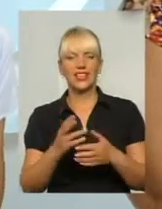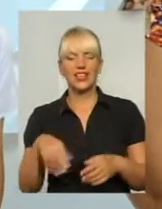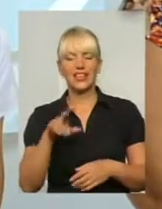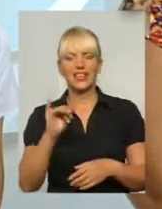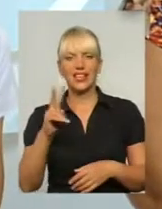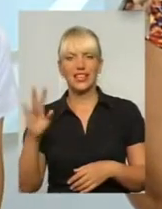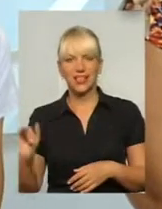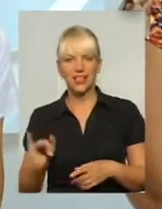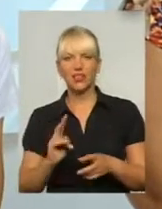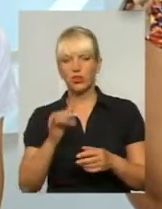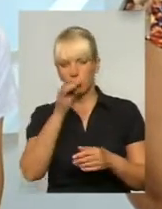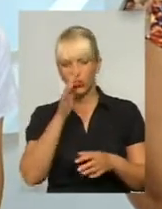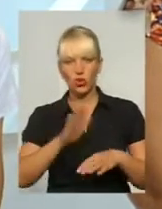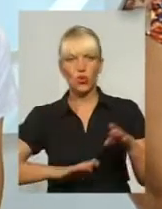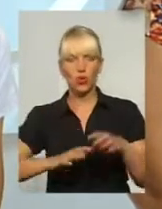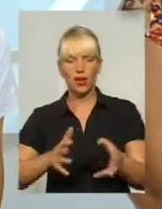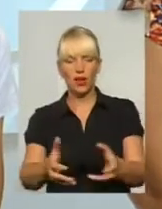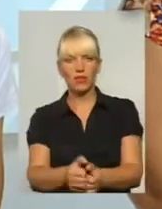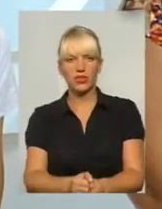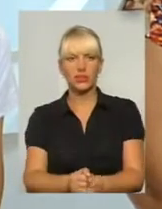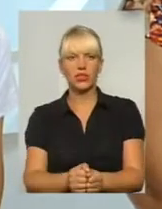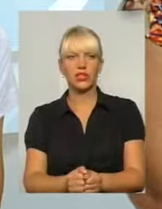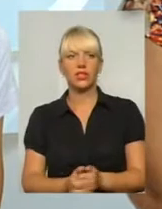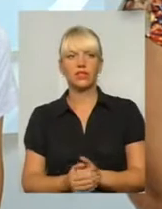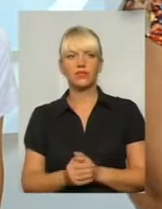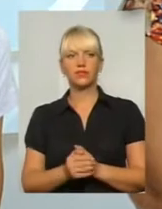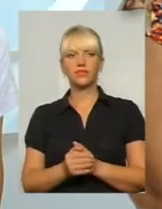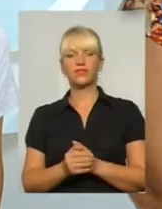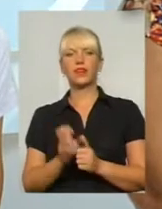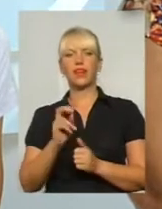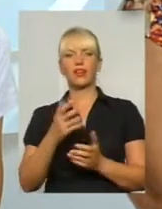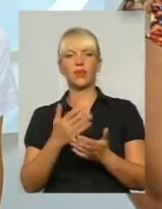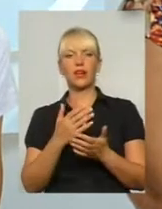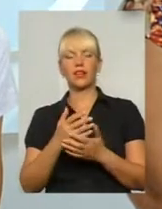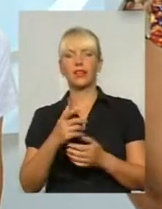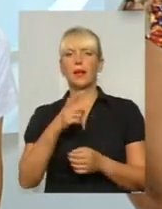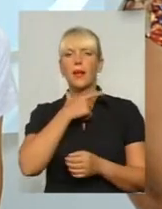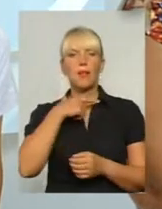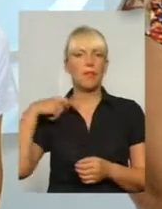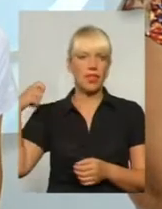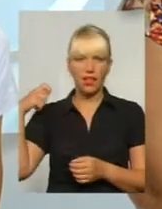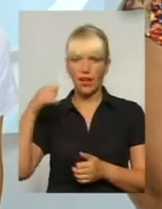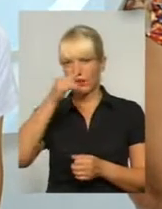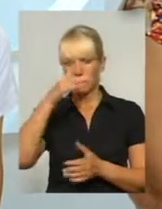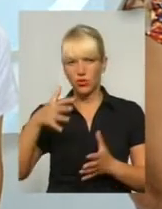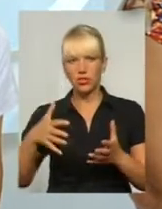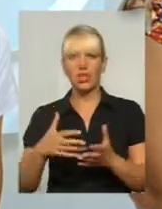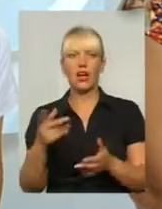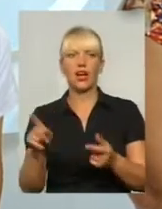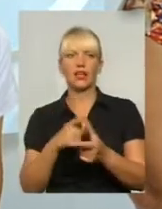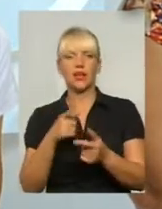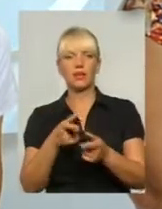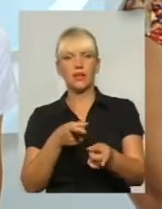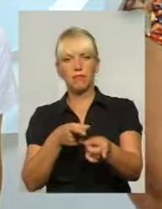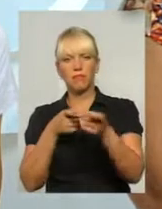які не можна виловити такими методами, як петлею, як, допустім, шпицеметом?